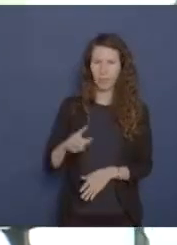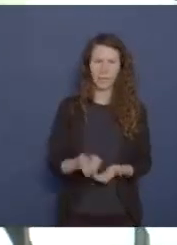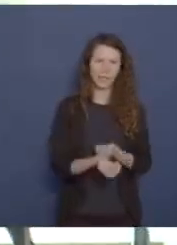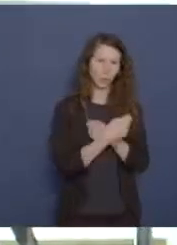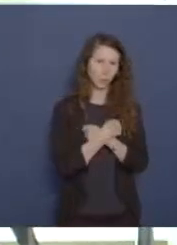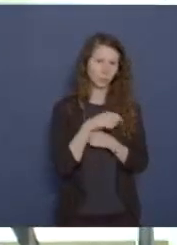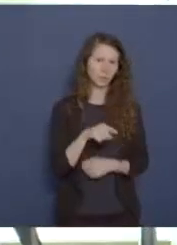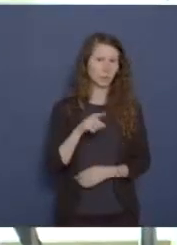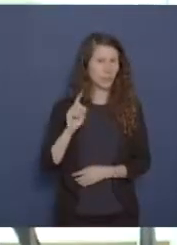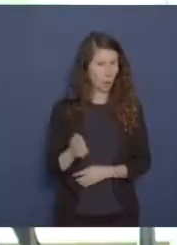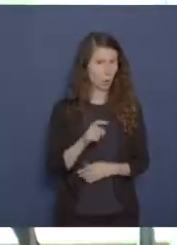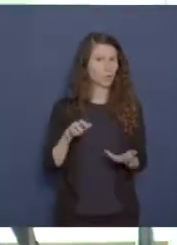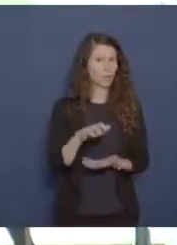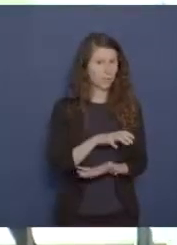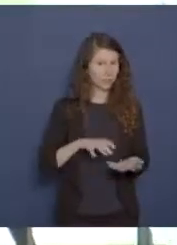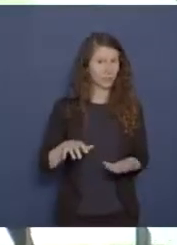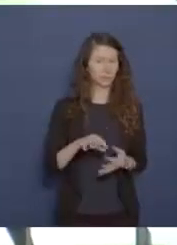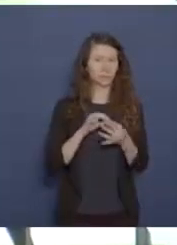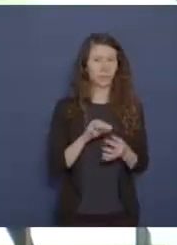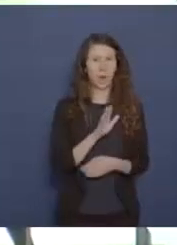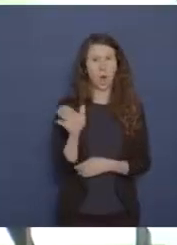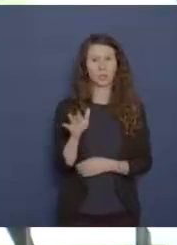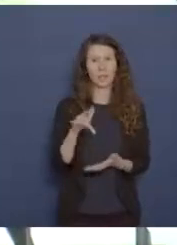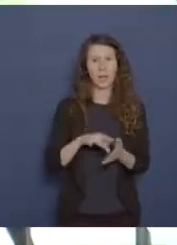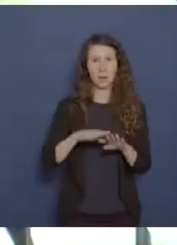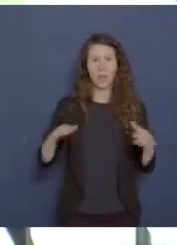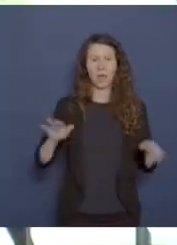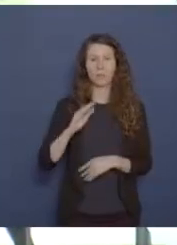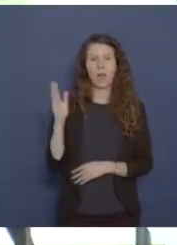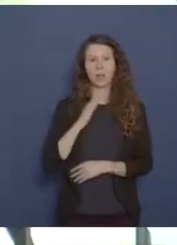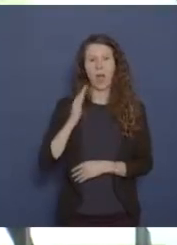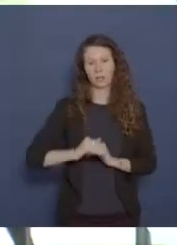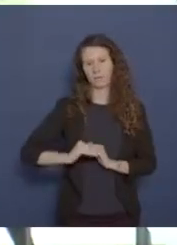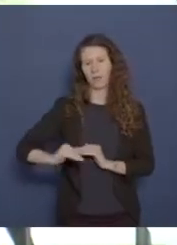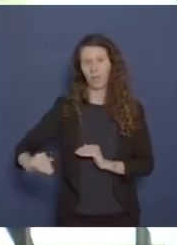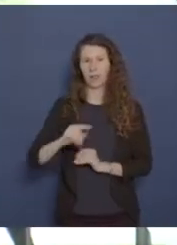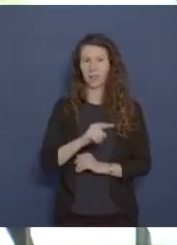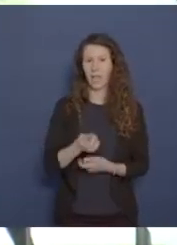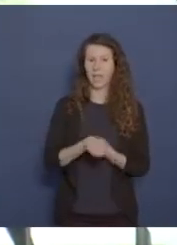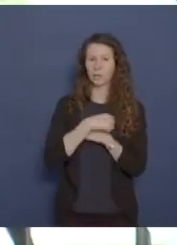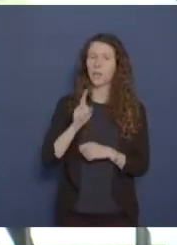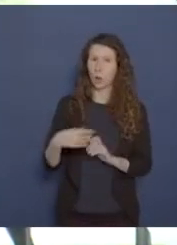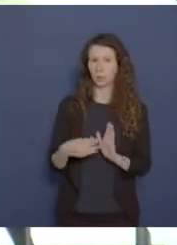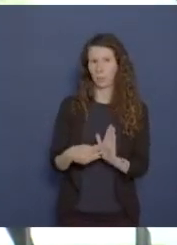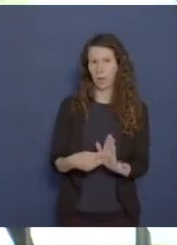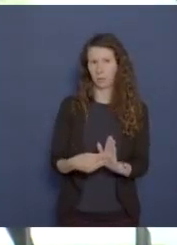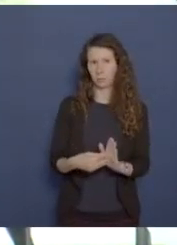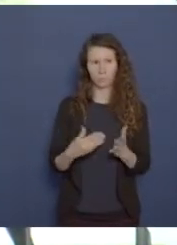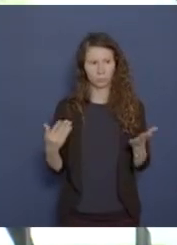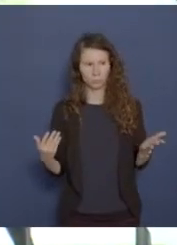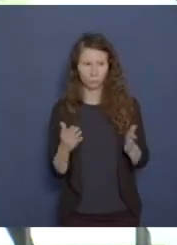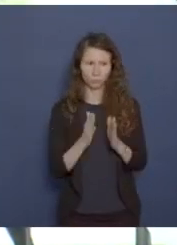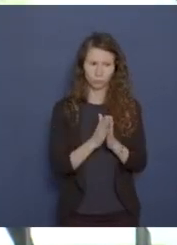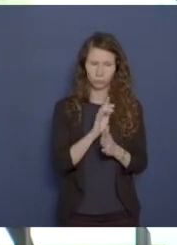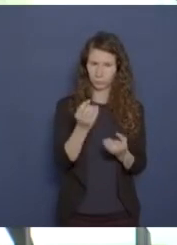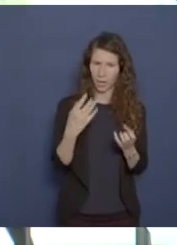durchaus an der Krise im östlichen Mittelmeer um die Gasfelder nicht ganz unbeteiligt. Können Sie das vielleicht nochmal aufklären,